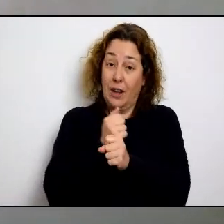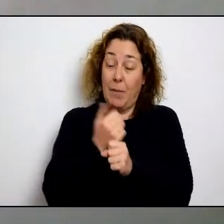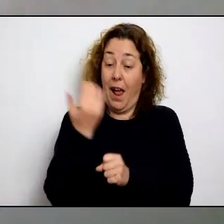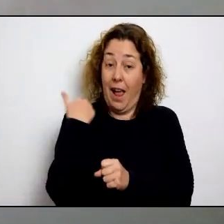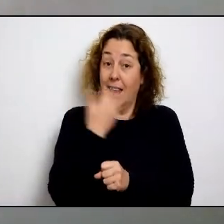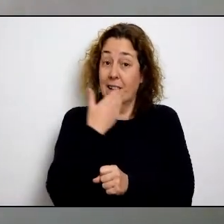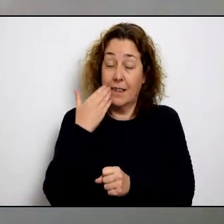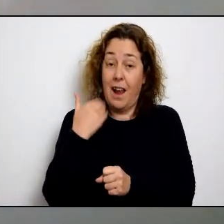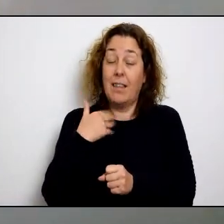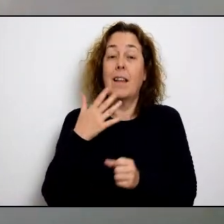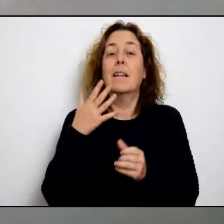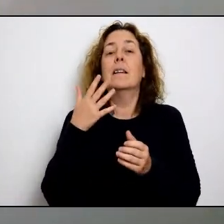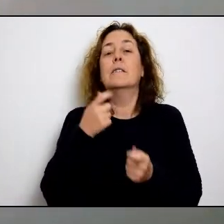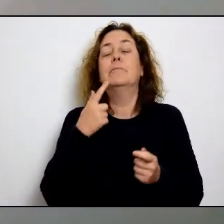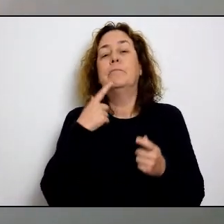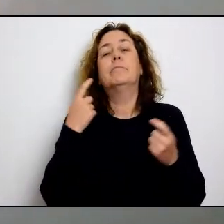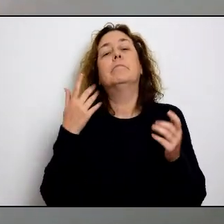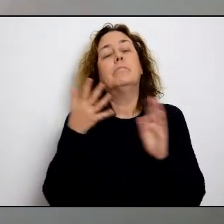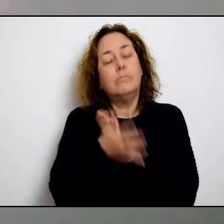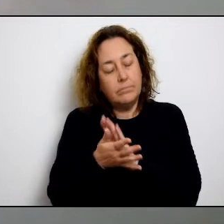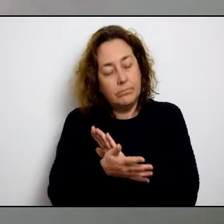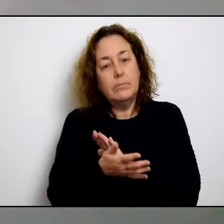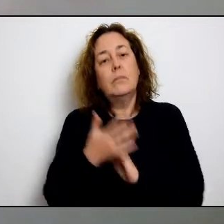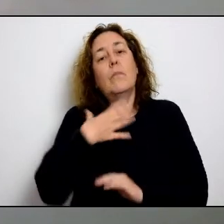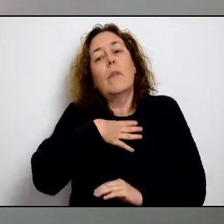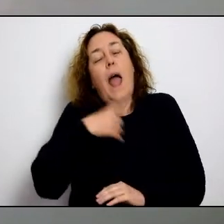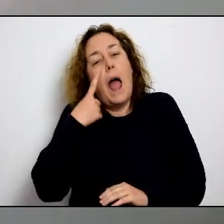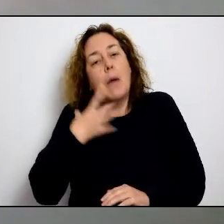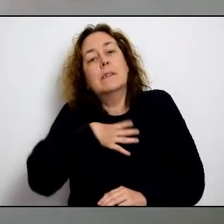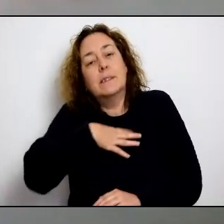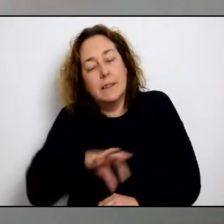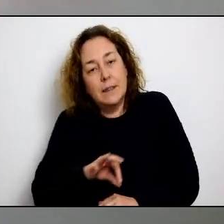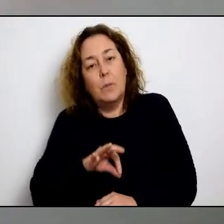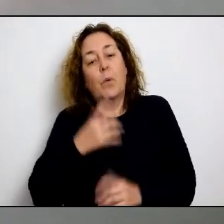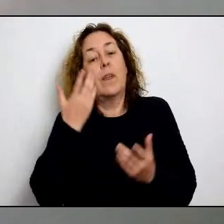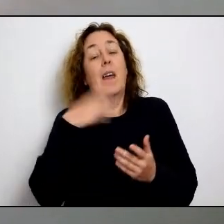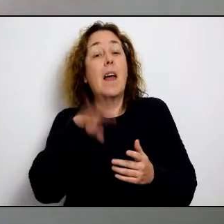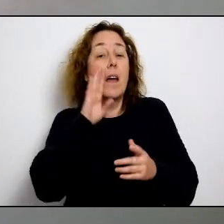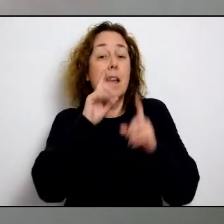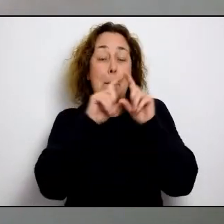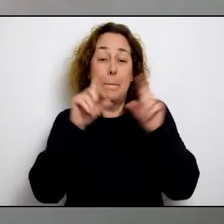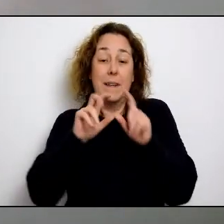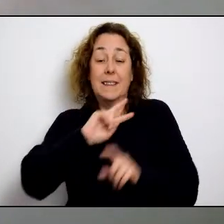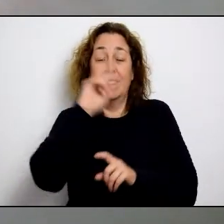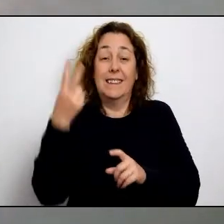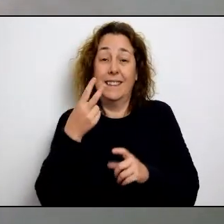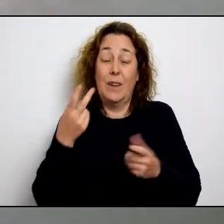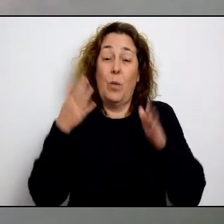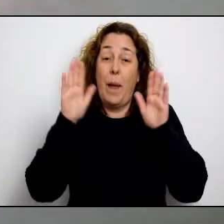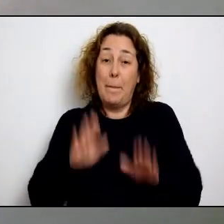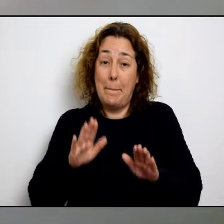que feien des de Menorca en el govern central. El Ministeri de Treball ahir que vespre anunciava que faria una